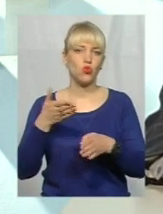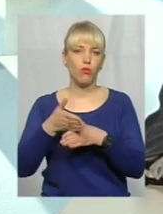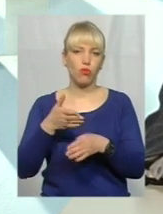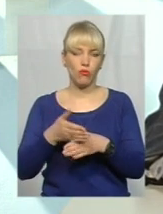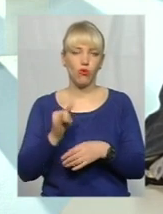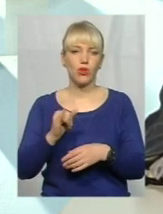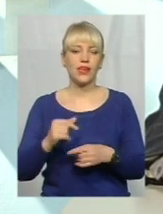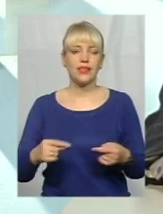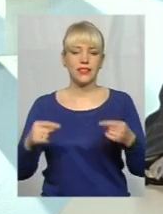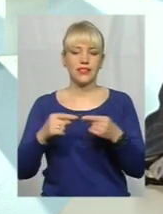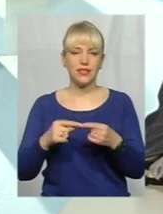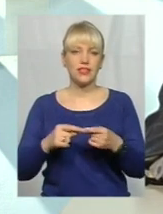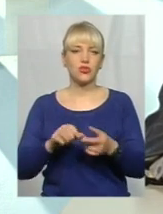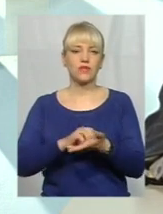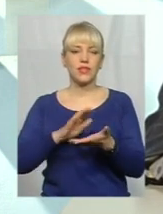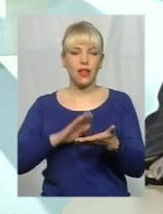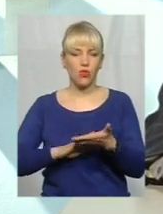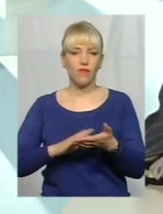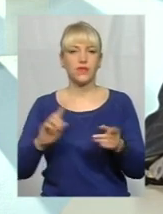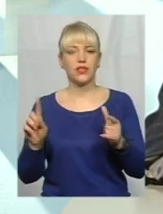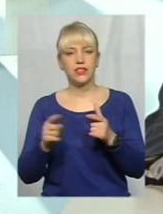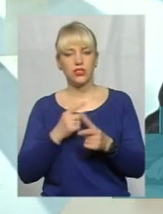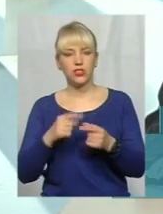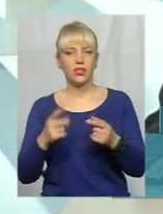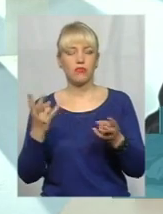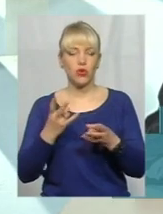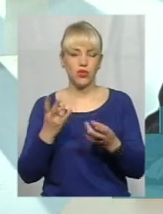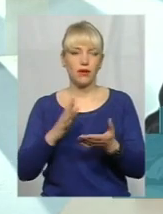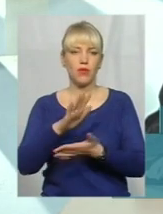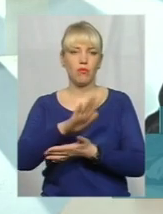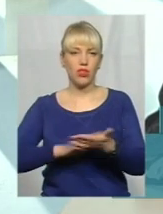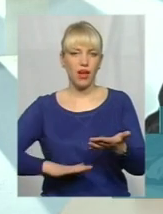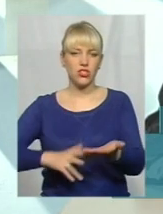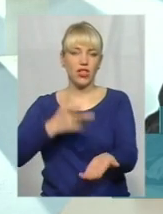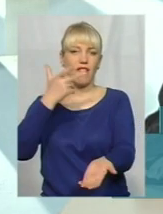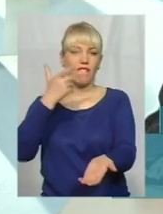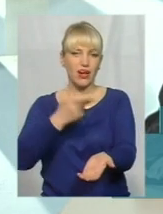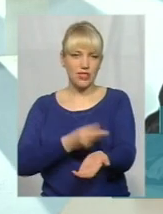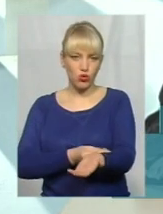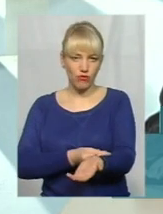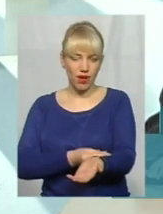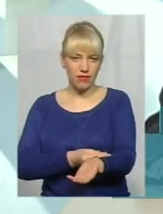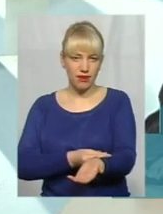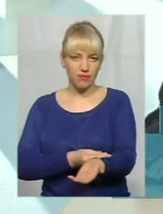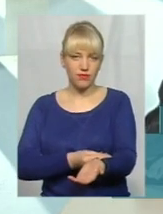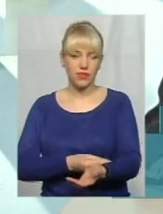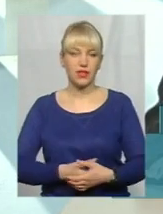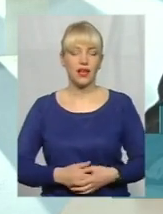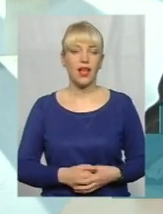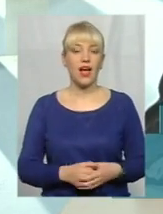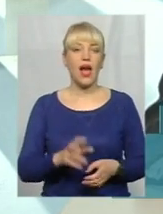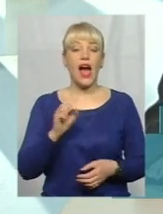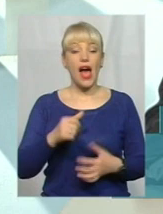встановили, чи потрібно дитині подальше вакцинування. Вакцинування? Вакцинування. А з самими